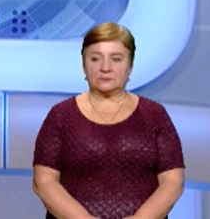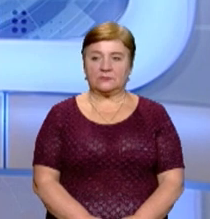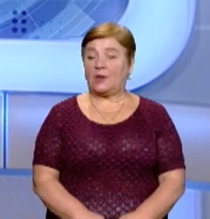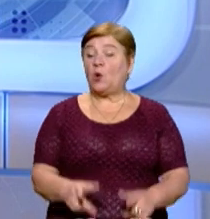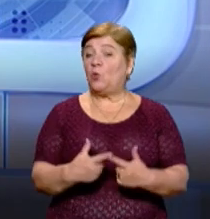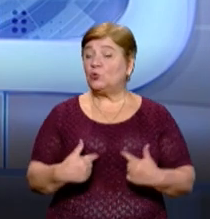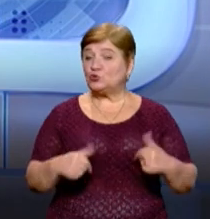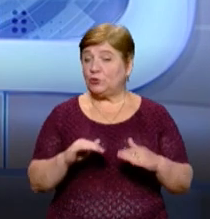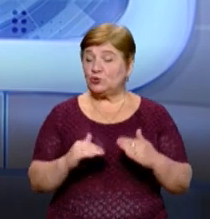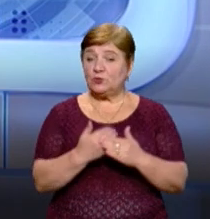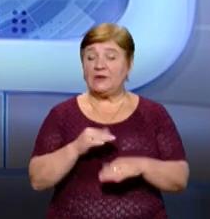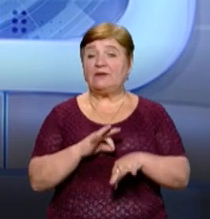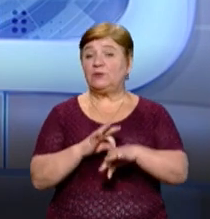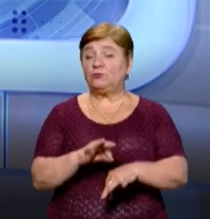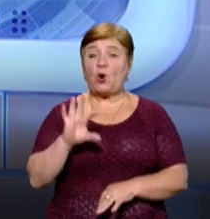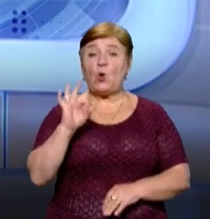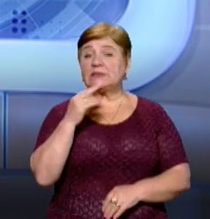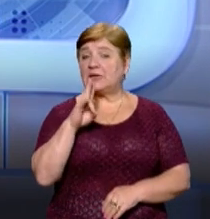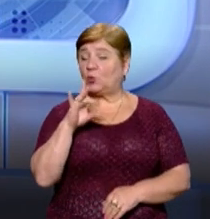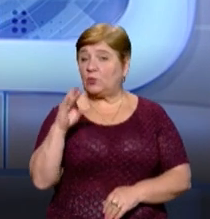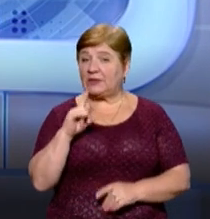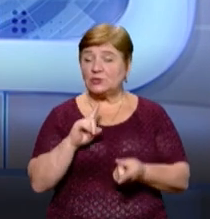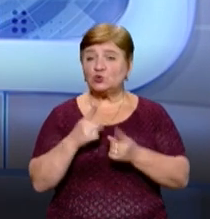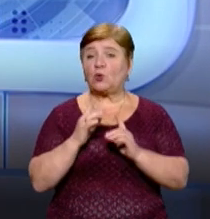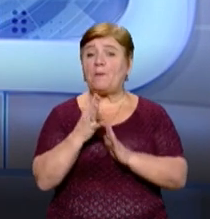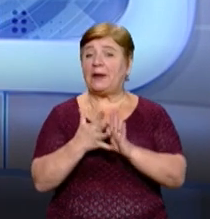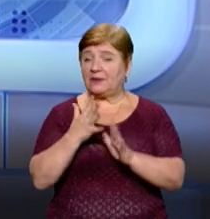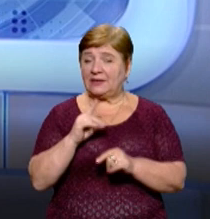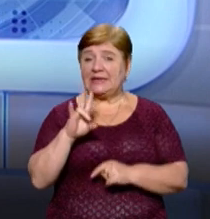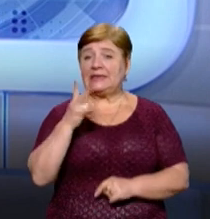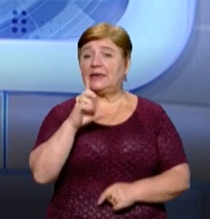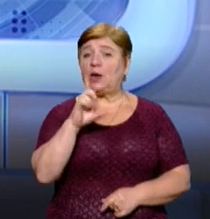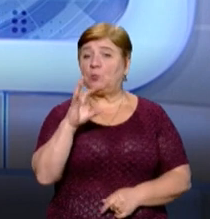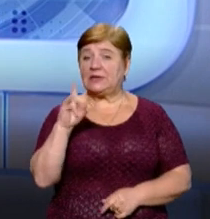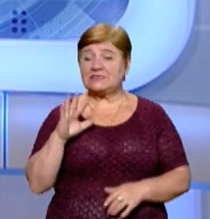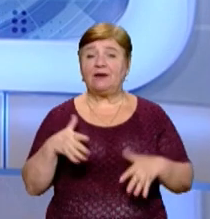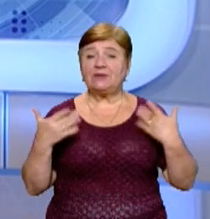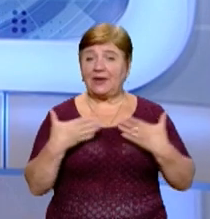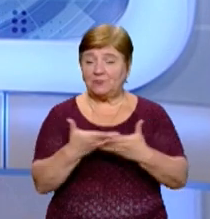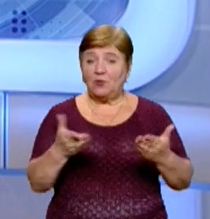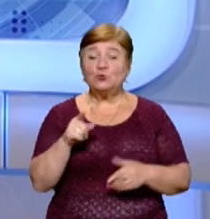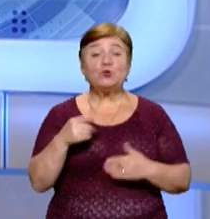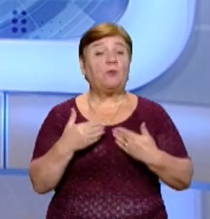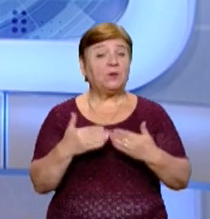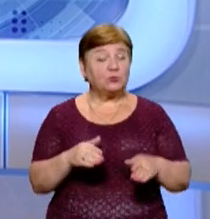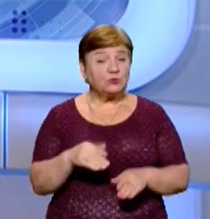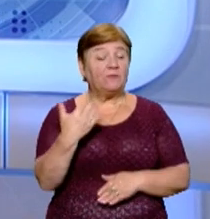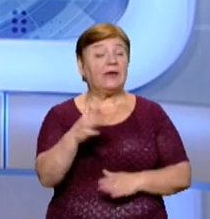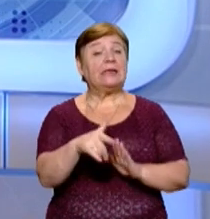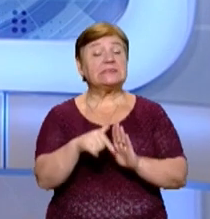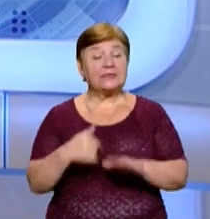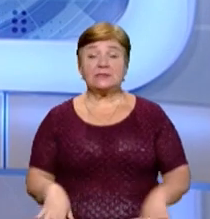У студії з новинами ведучий Олександр Курта, Сурдопереклад забезпечує Наталія Болеца. Вітаємо. У цьому випуску ви